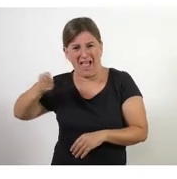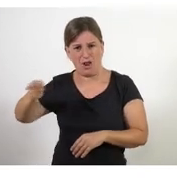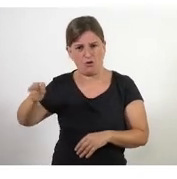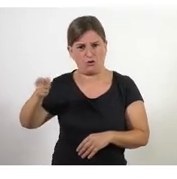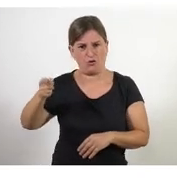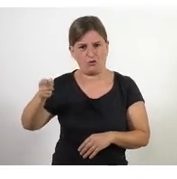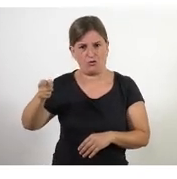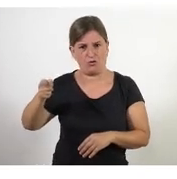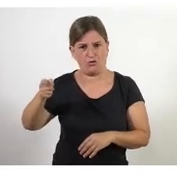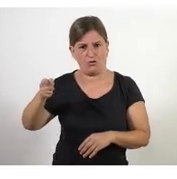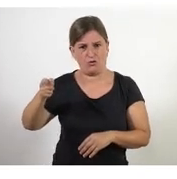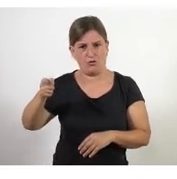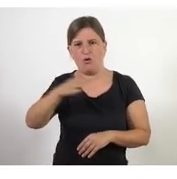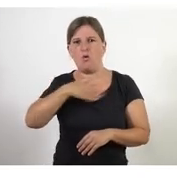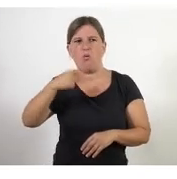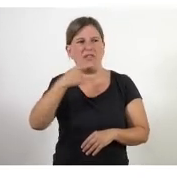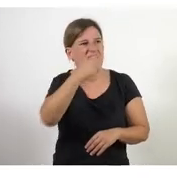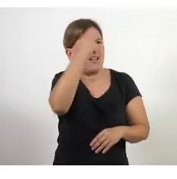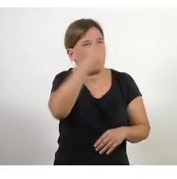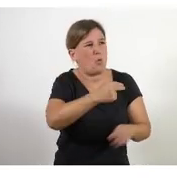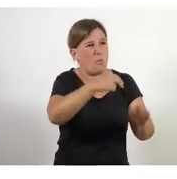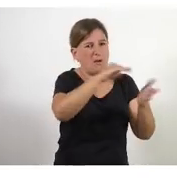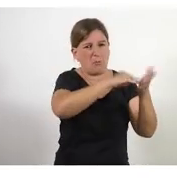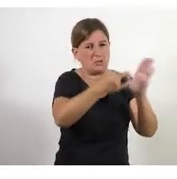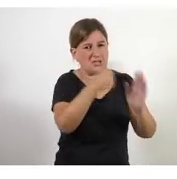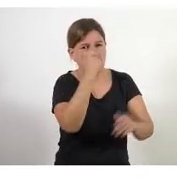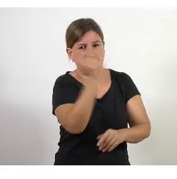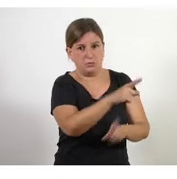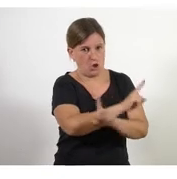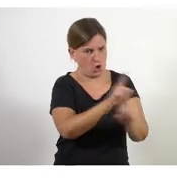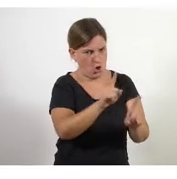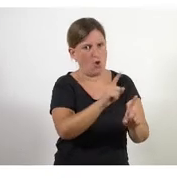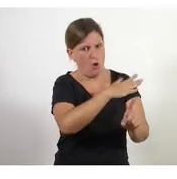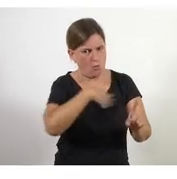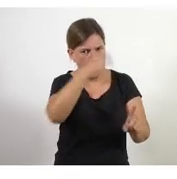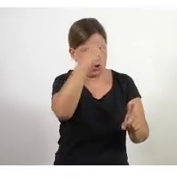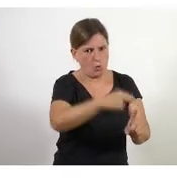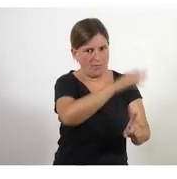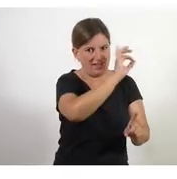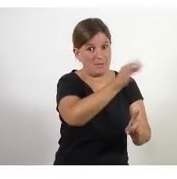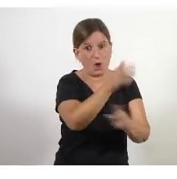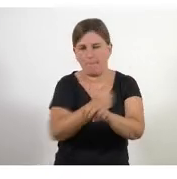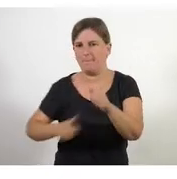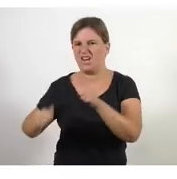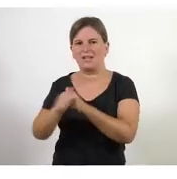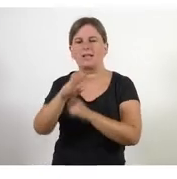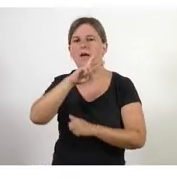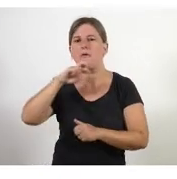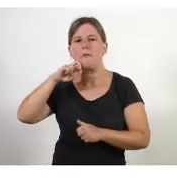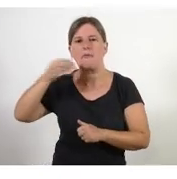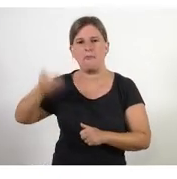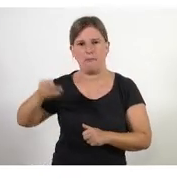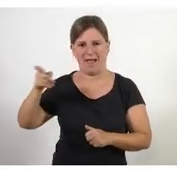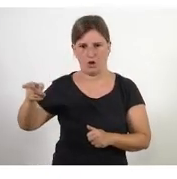valor no vol dir que no vulguem ser efectius volem ser super efectius però la prioritat és afegir valor no ser